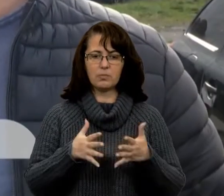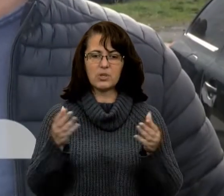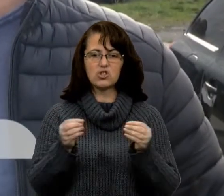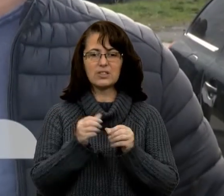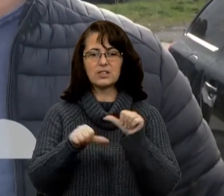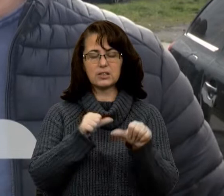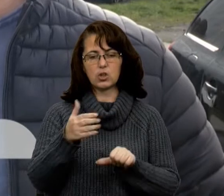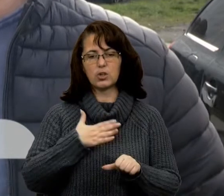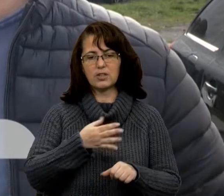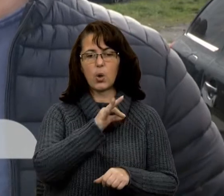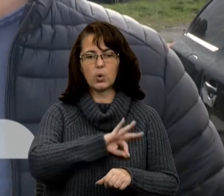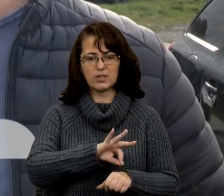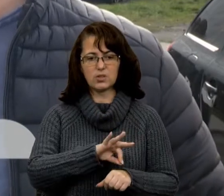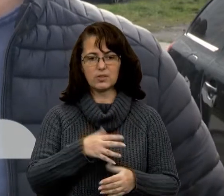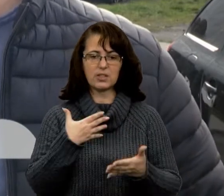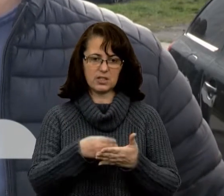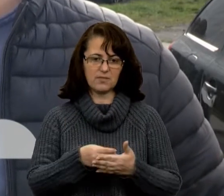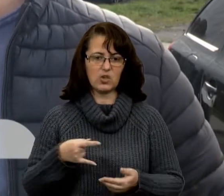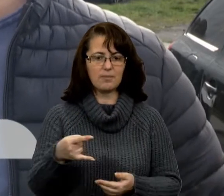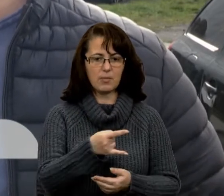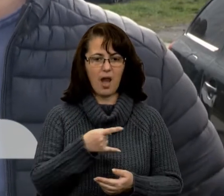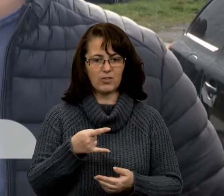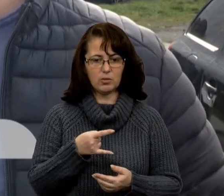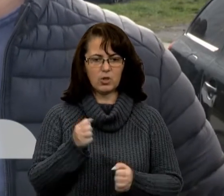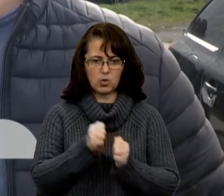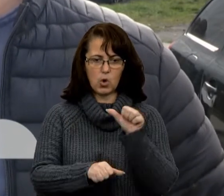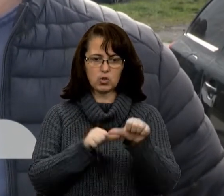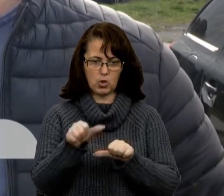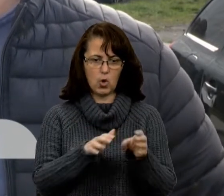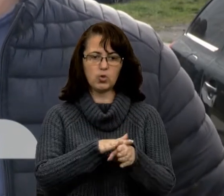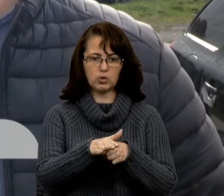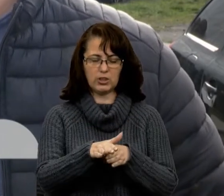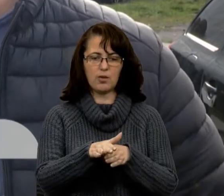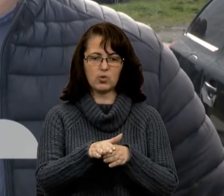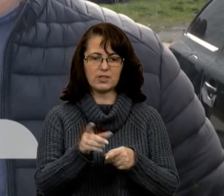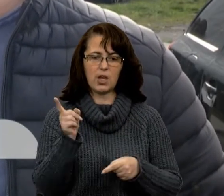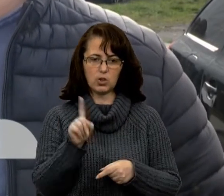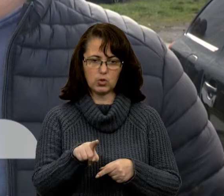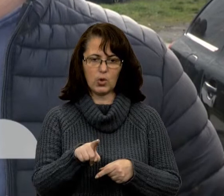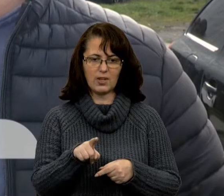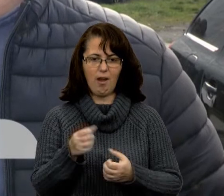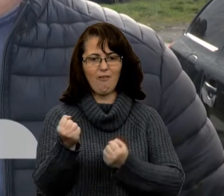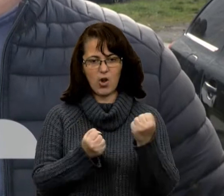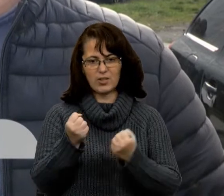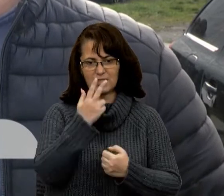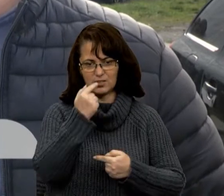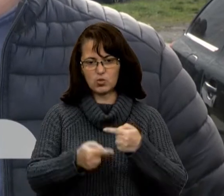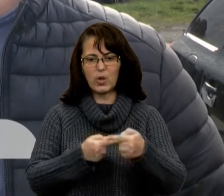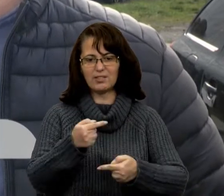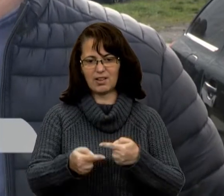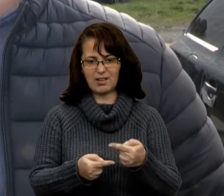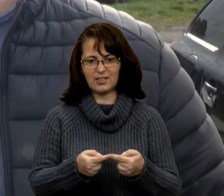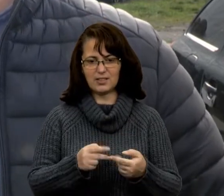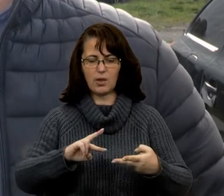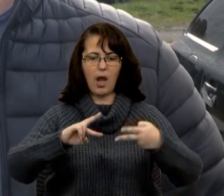років я користуюся власним автомобілем і кожного року все-таки дотримуюся тої водійської традиції, можна так сказати,